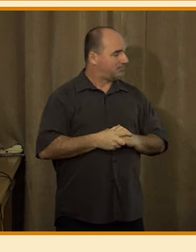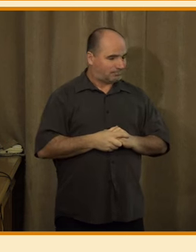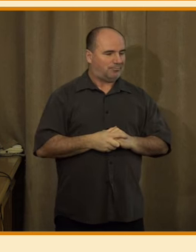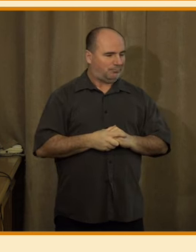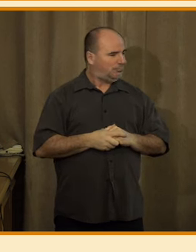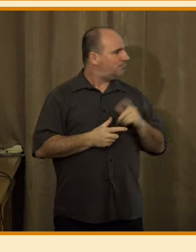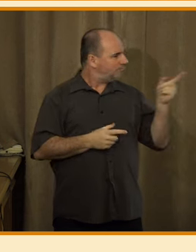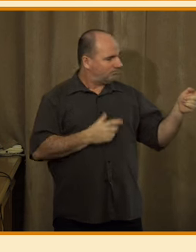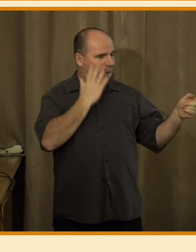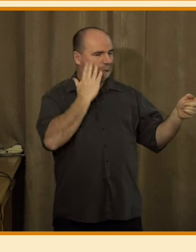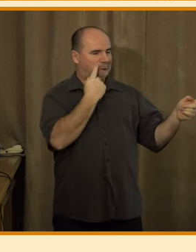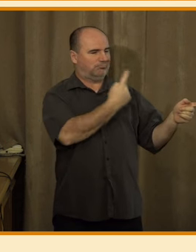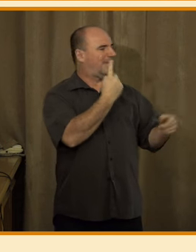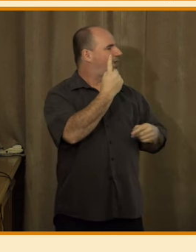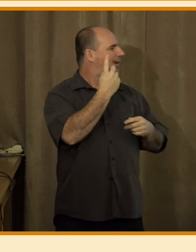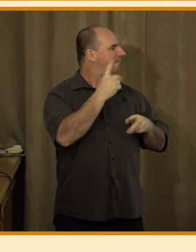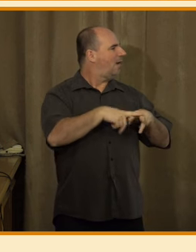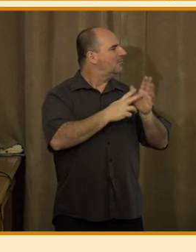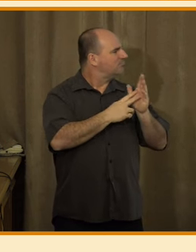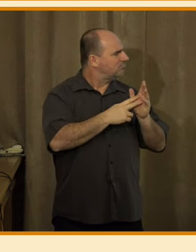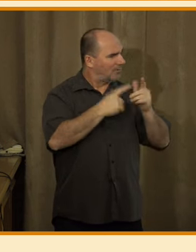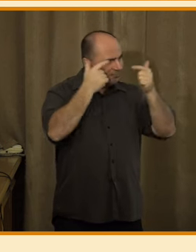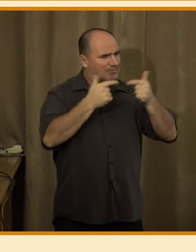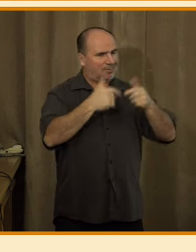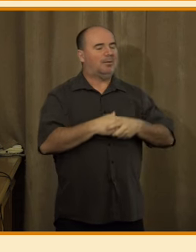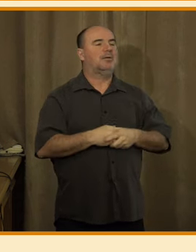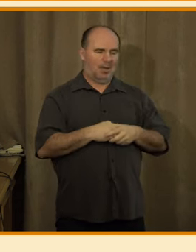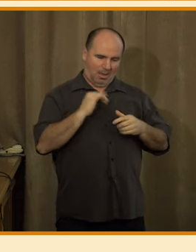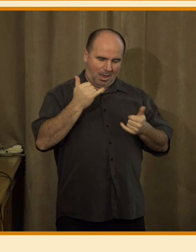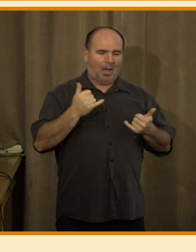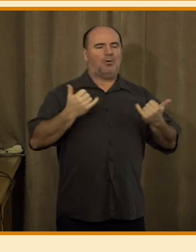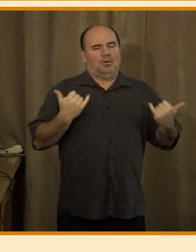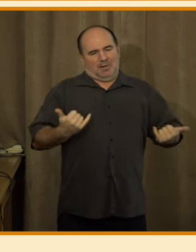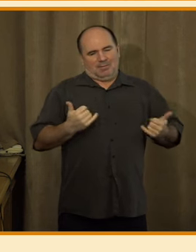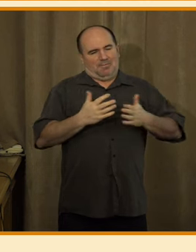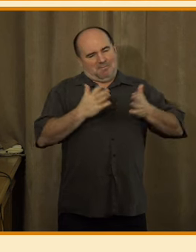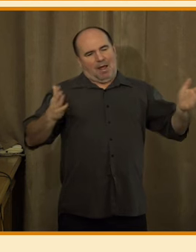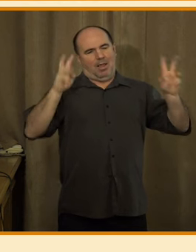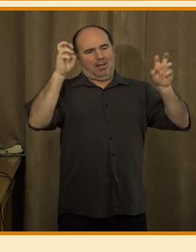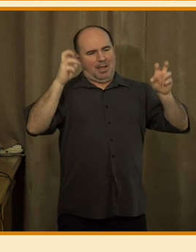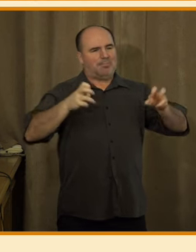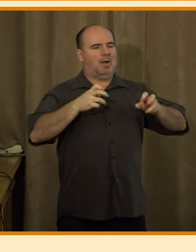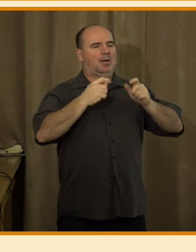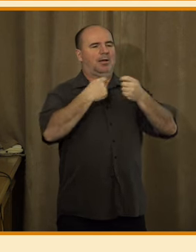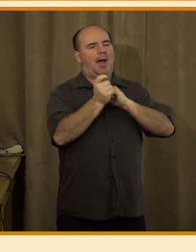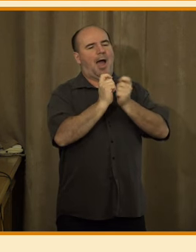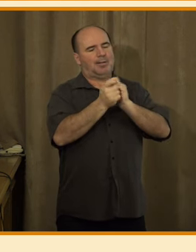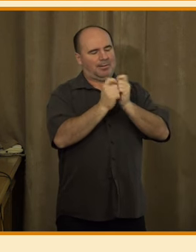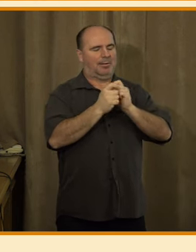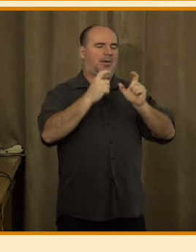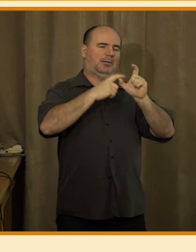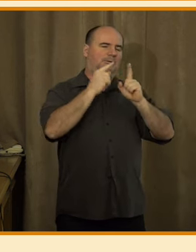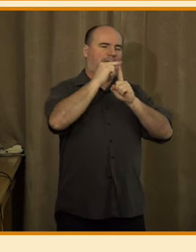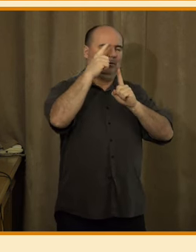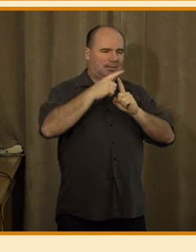pozorovat. Ano, chat GPT je velké téma současnosti a tak nás samozřejmě zajímalo, jestli už si ho lidé